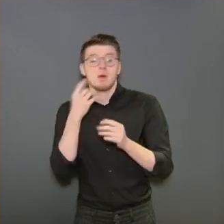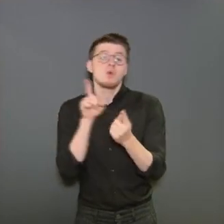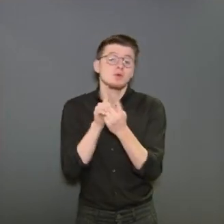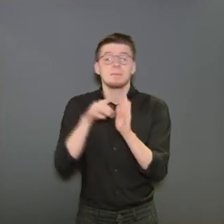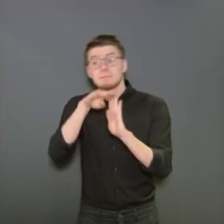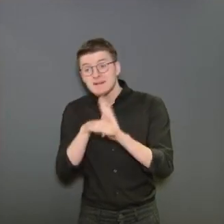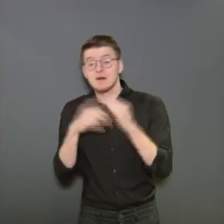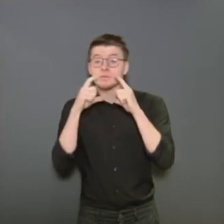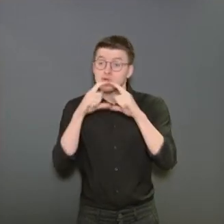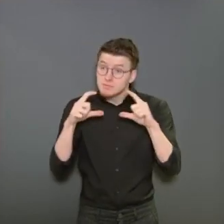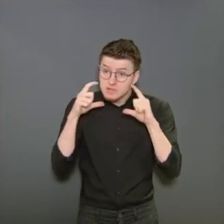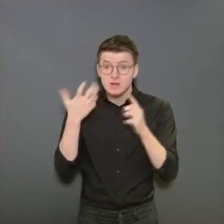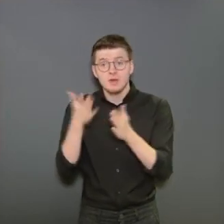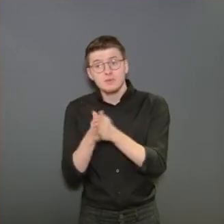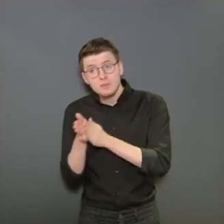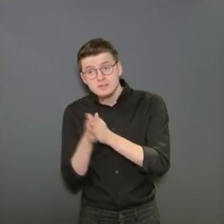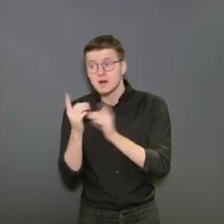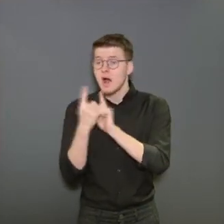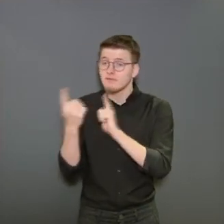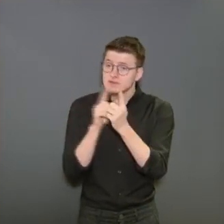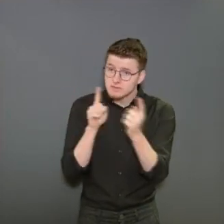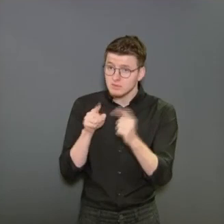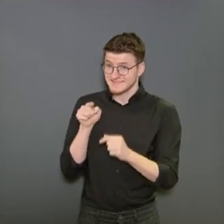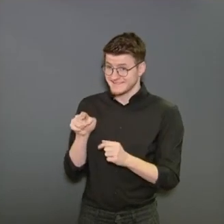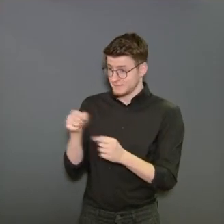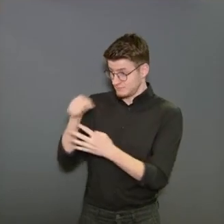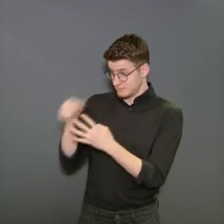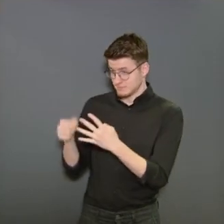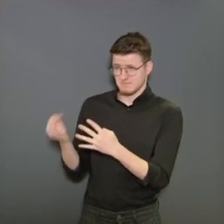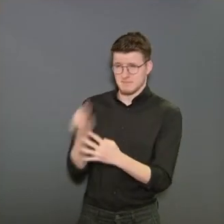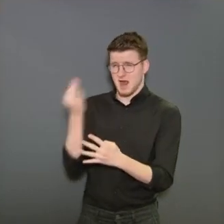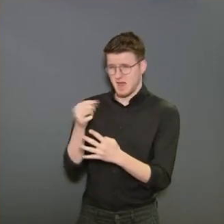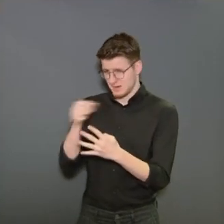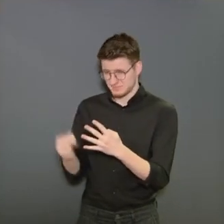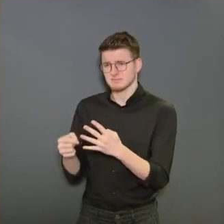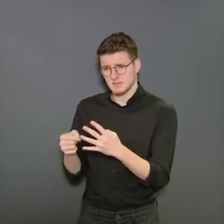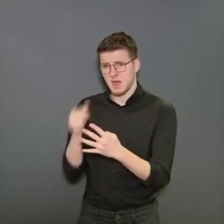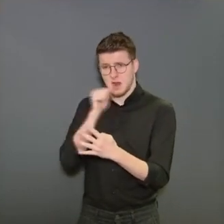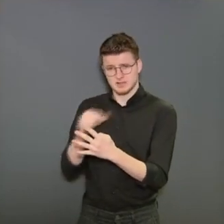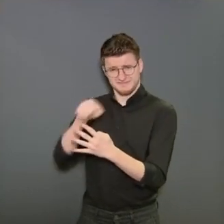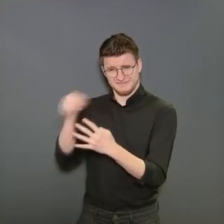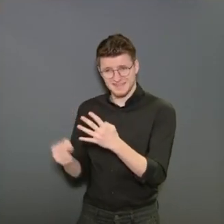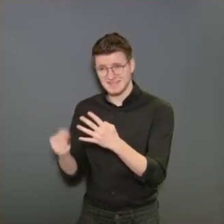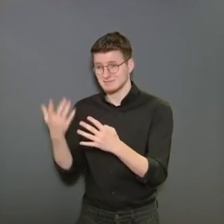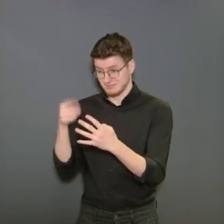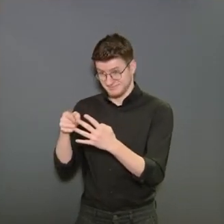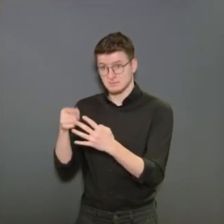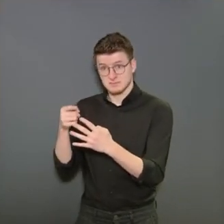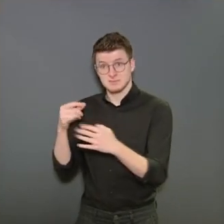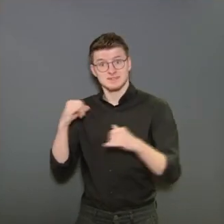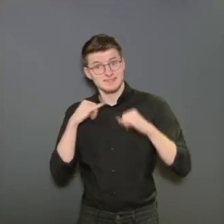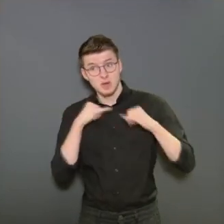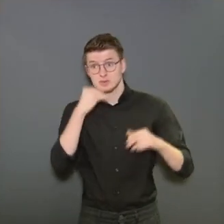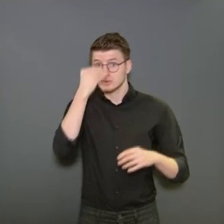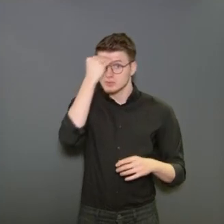Limiter les contacts, porter le masque, se laver les mains, la distanciation. C'est indispensable si l'on